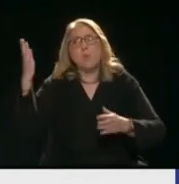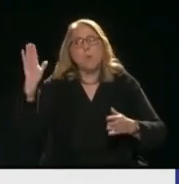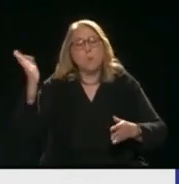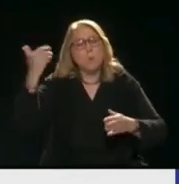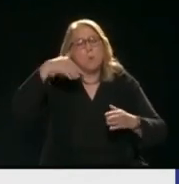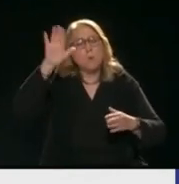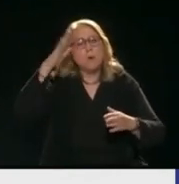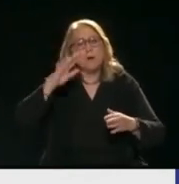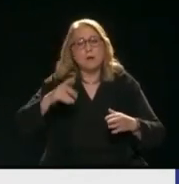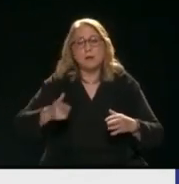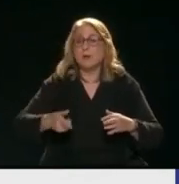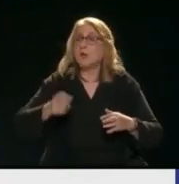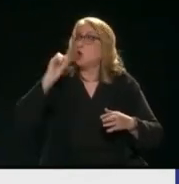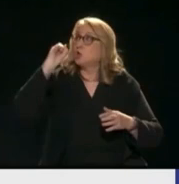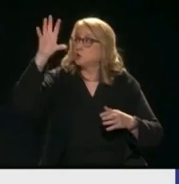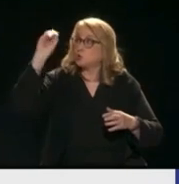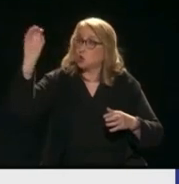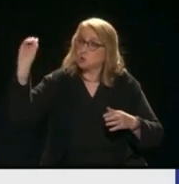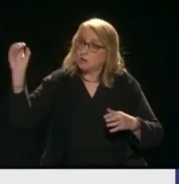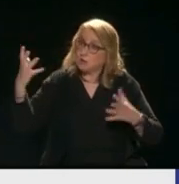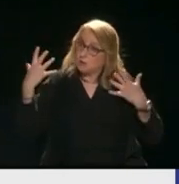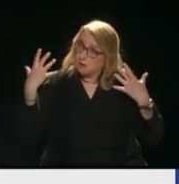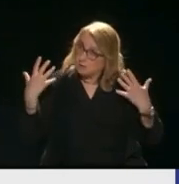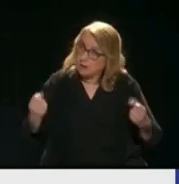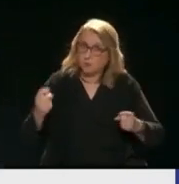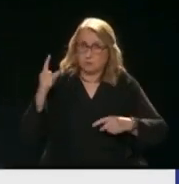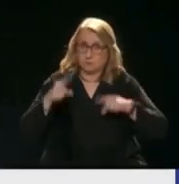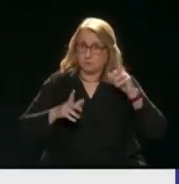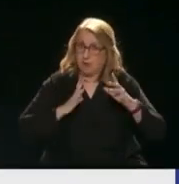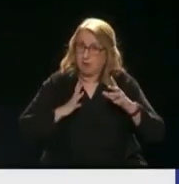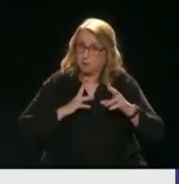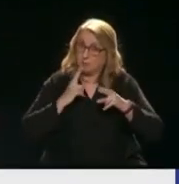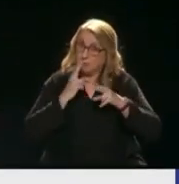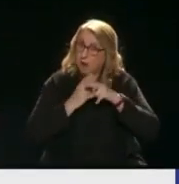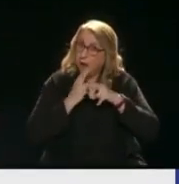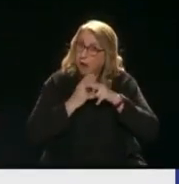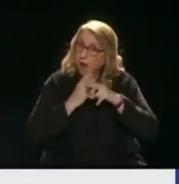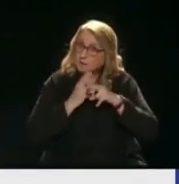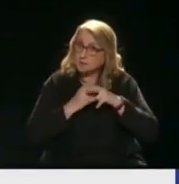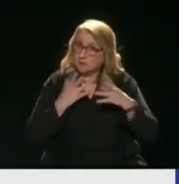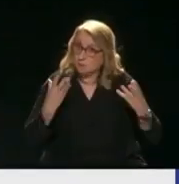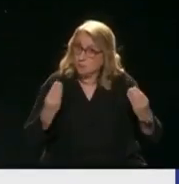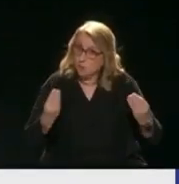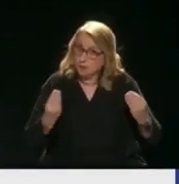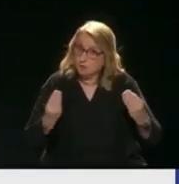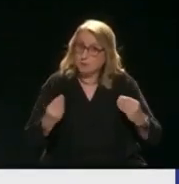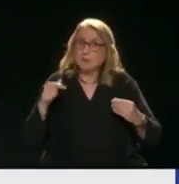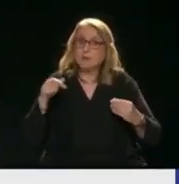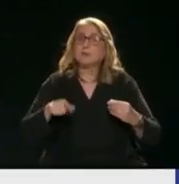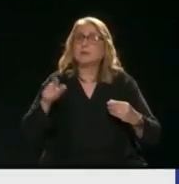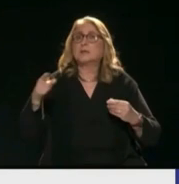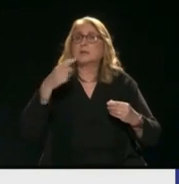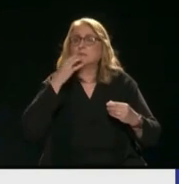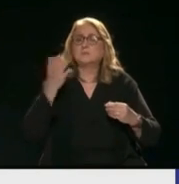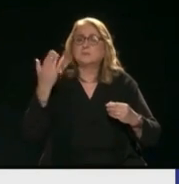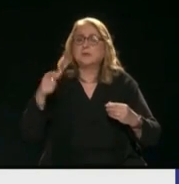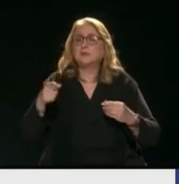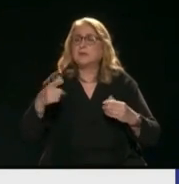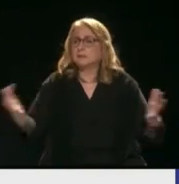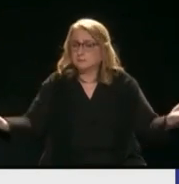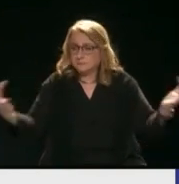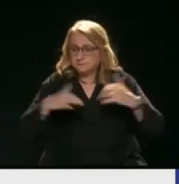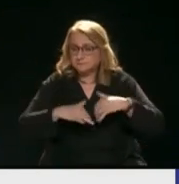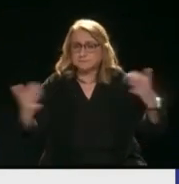άνθρωποι φεύγουν στο εξωτερικό Και εν μένουν Αν το θέλετε γεμίζουμε και σήμερα Ναι από τριτοκοσμικές χώρες Όπως είπα και σε ένα μου βίντεο